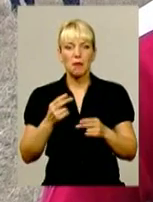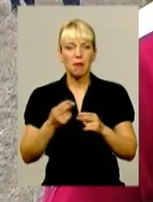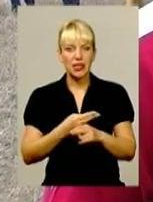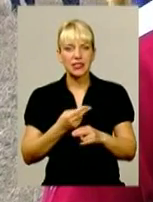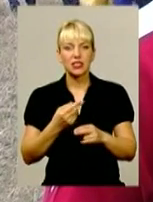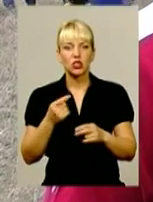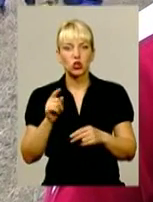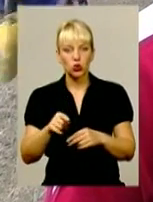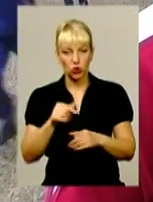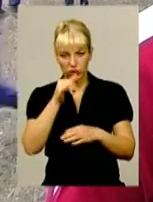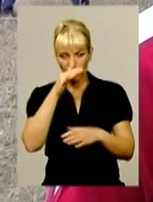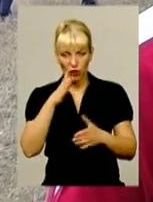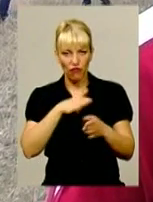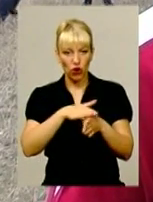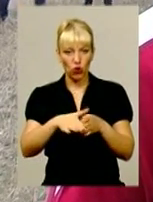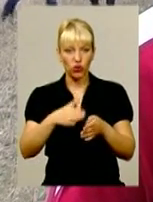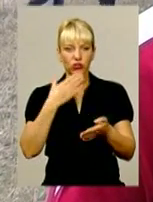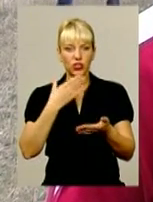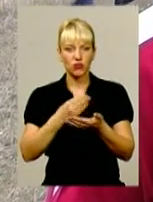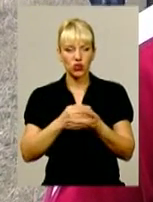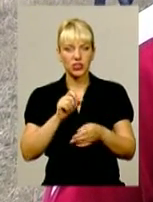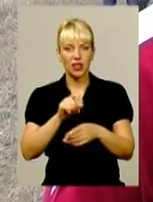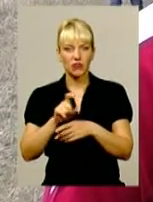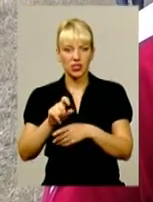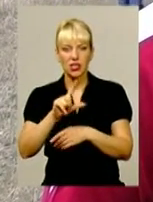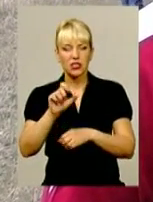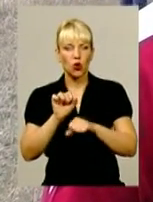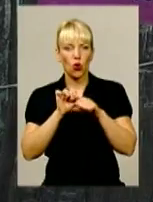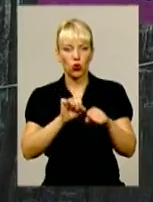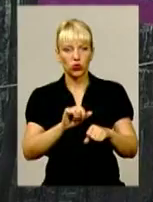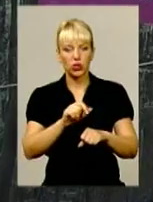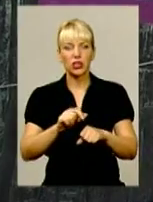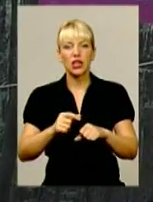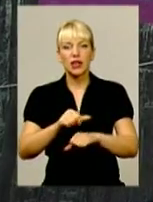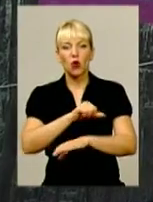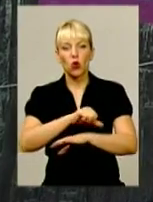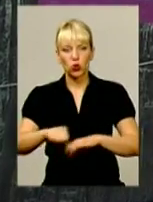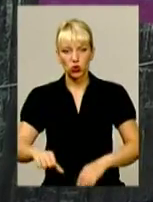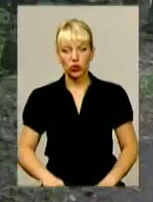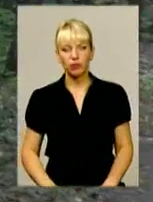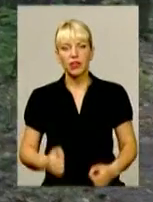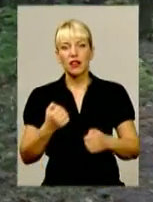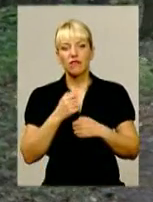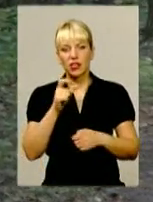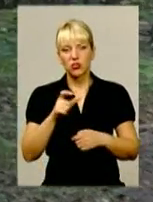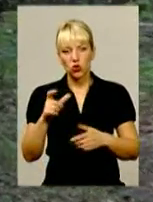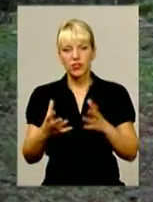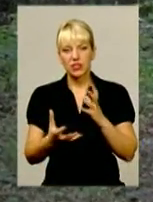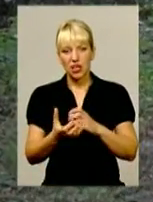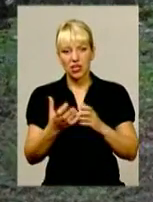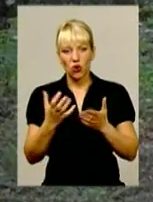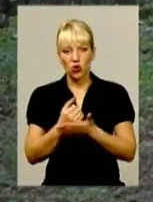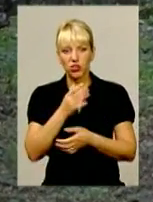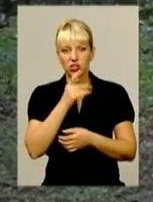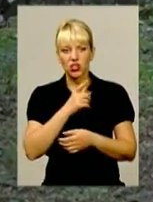не може якісно виконувати покладені завдання з охорони та захисту державного кордону. Утім, військові знаходять час і для спортивних звершень.